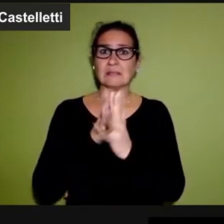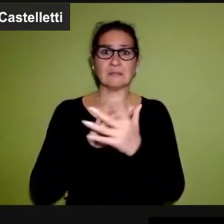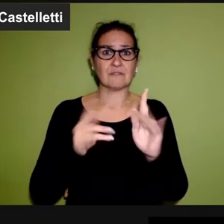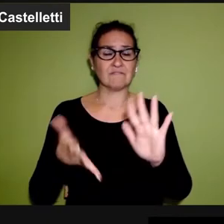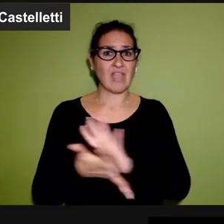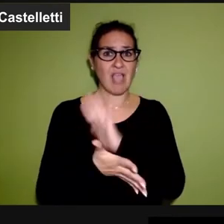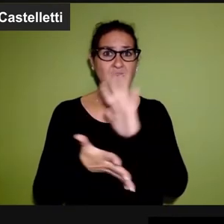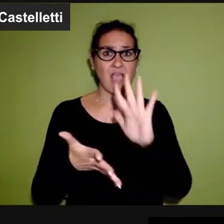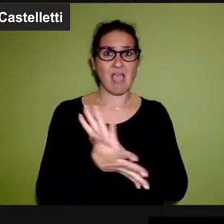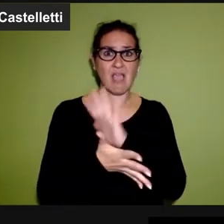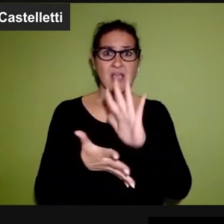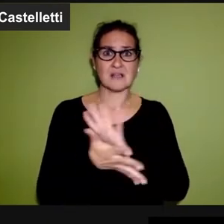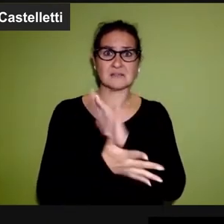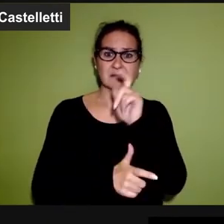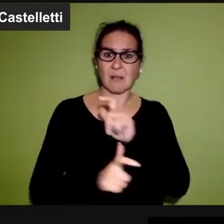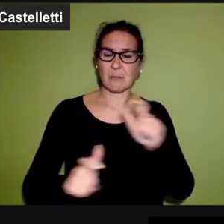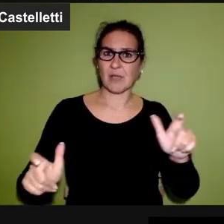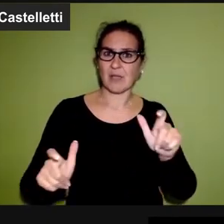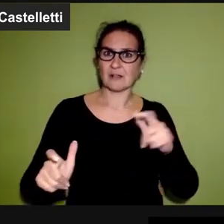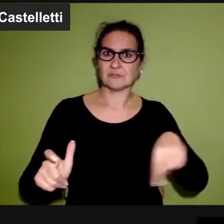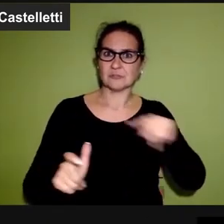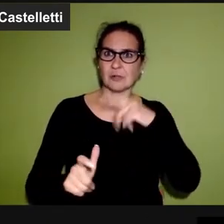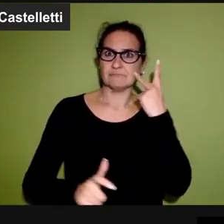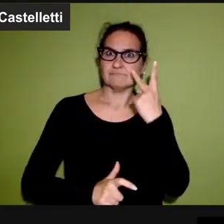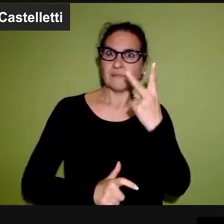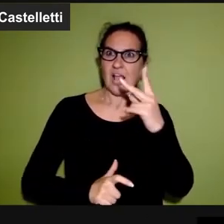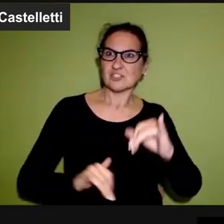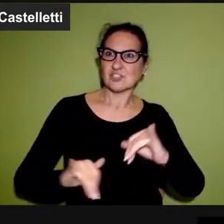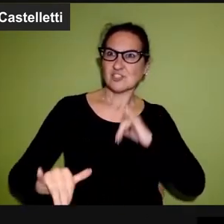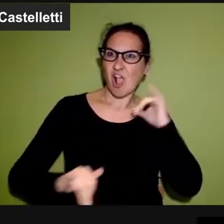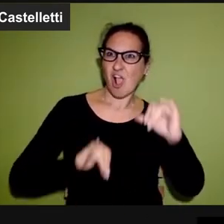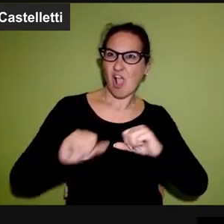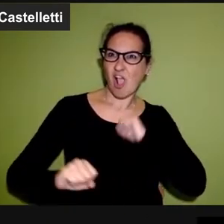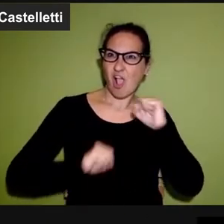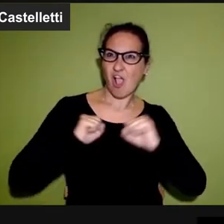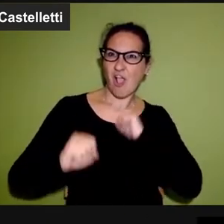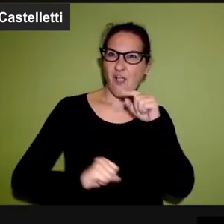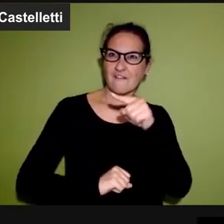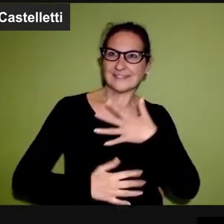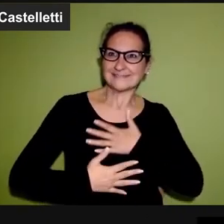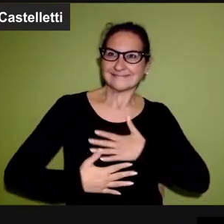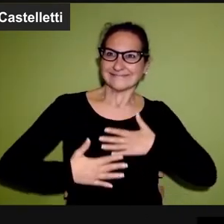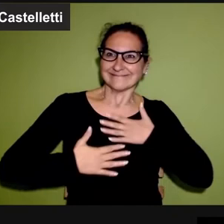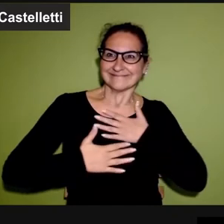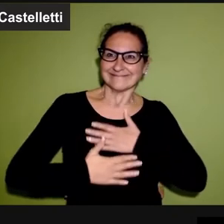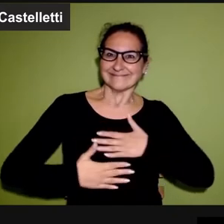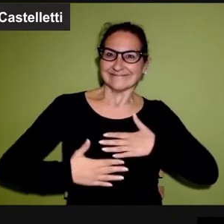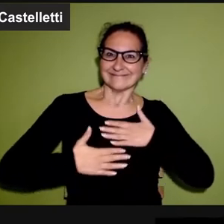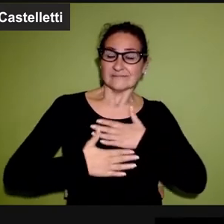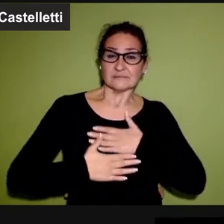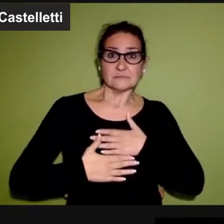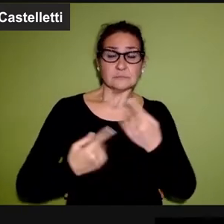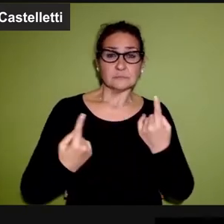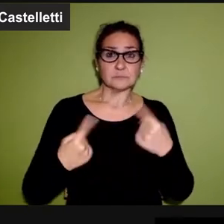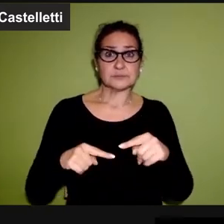grande festa popolare e la gente godeva di vedere soffrire il